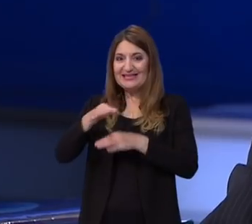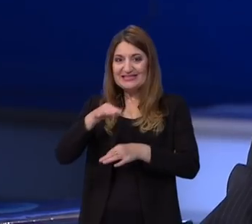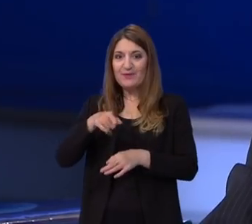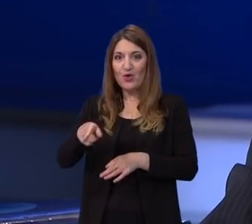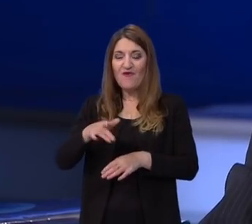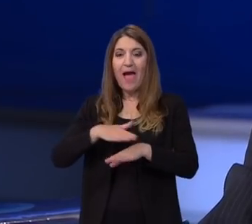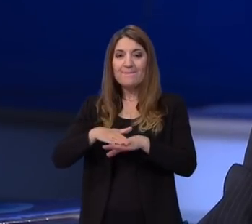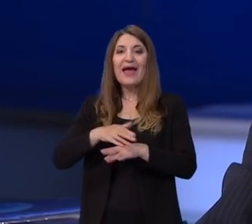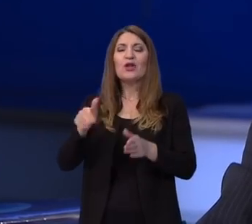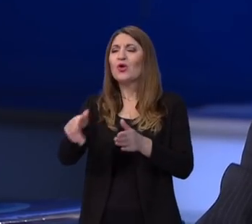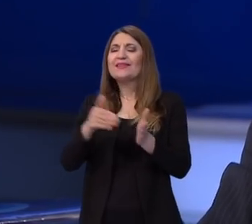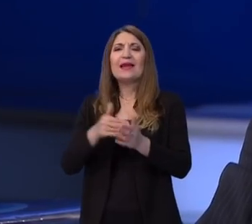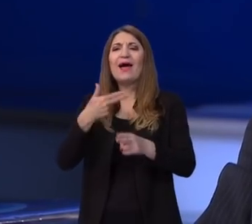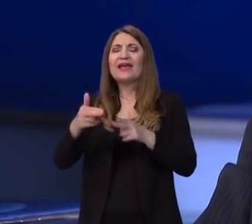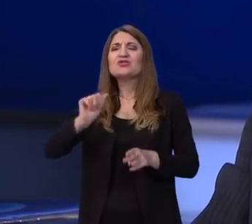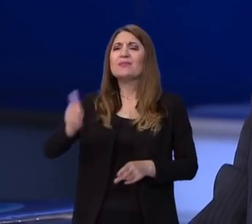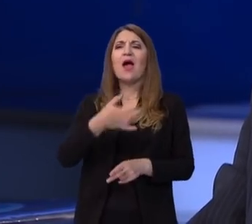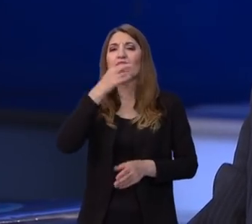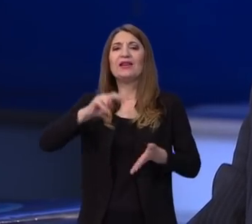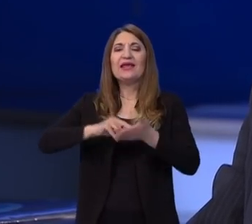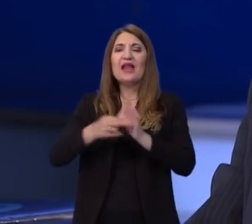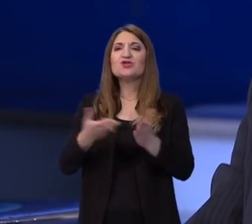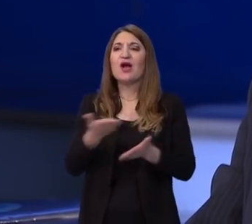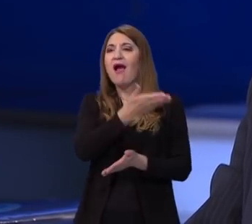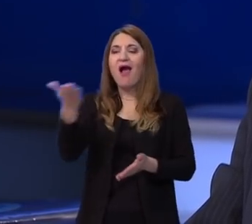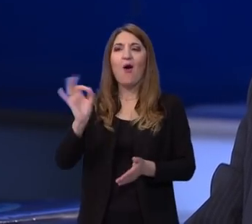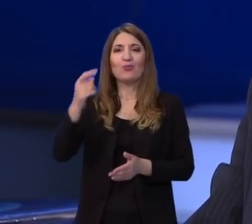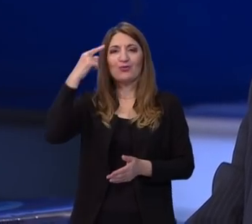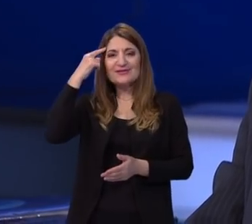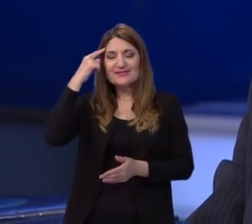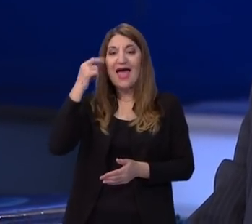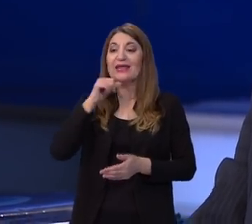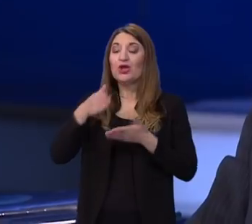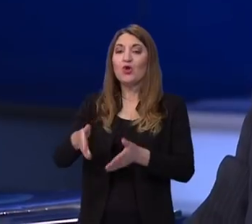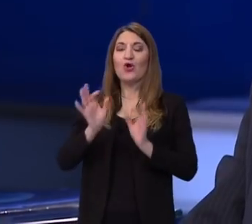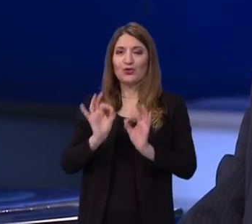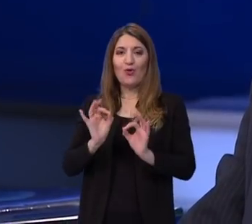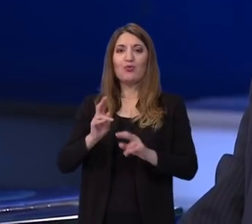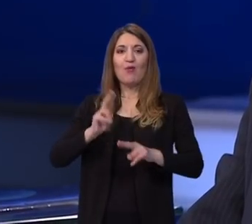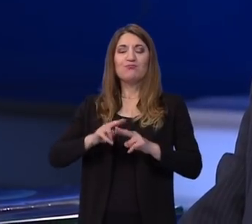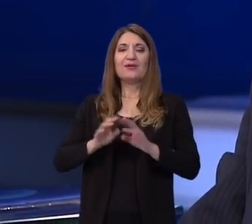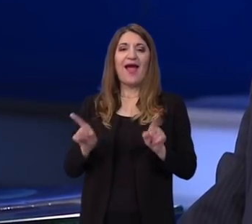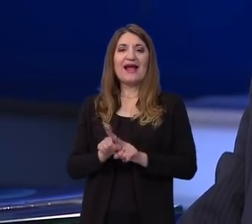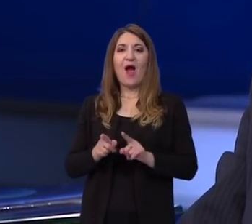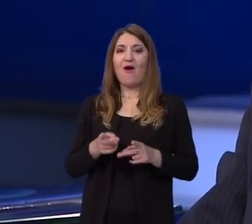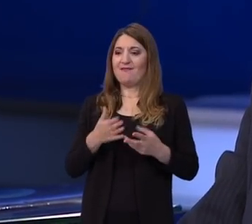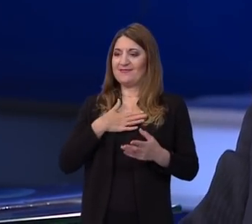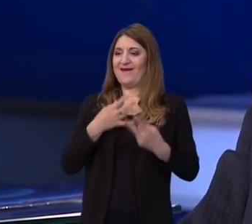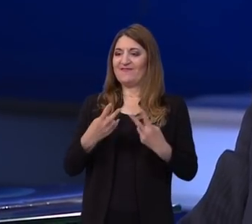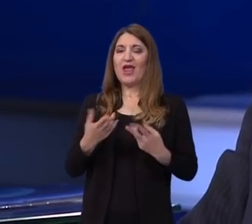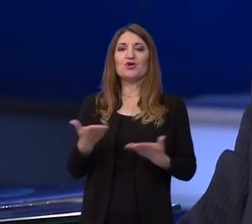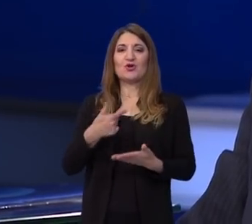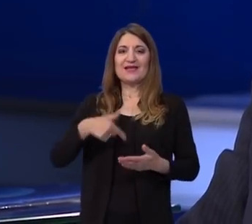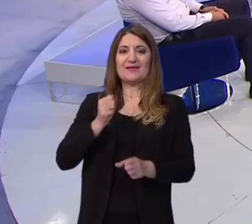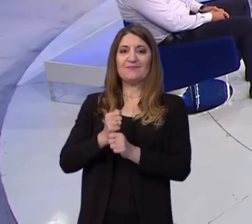mature, da to riješi na najbolji mogući način kao što znaju i da time u dobroj mjeri na neki način vrednu sve ono što